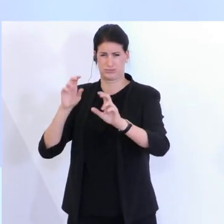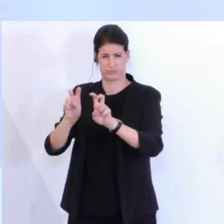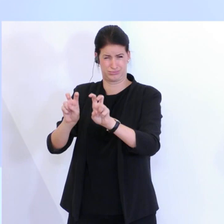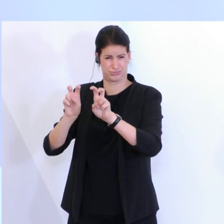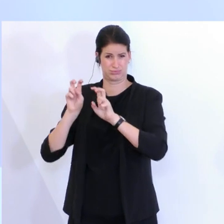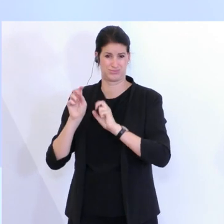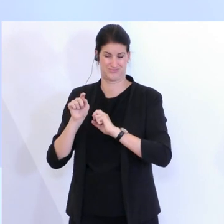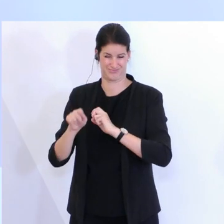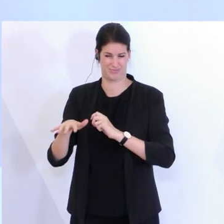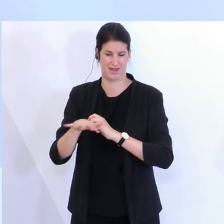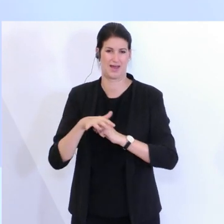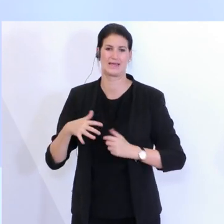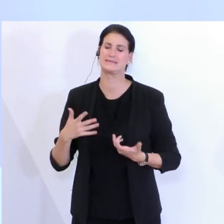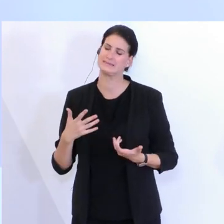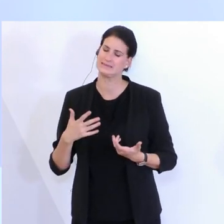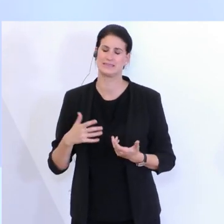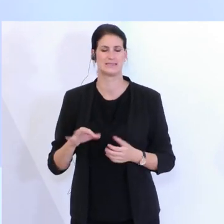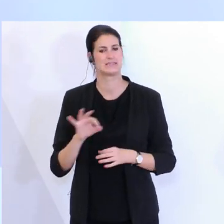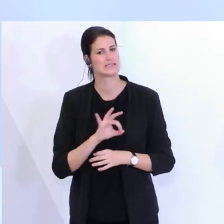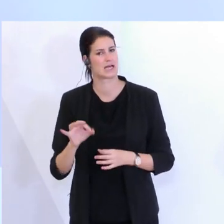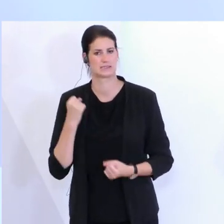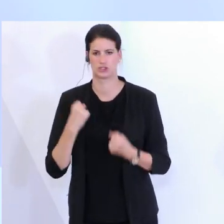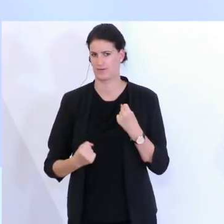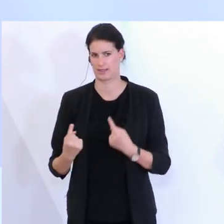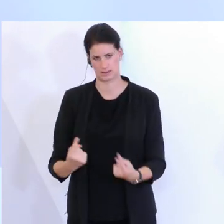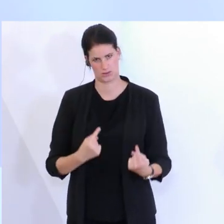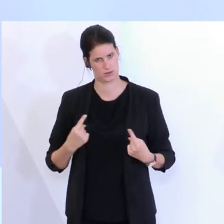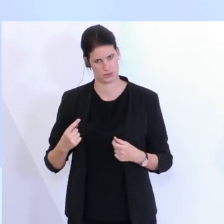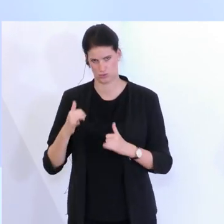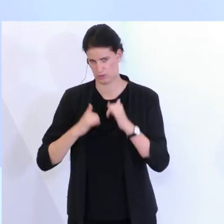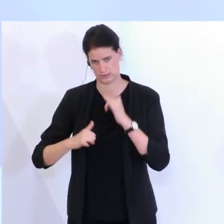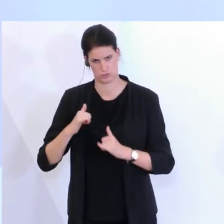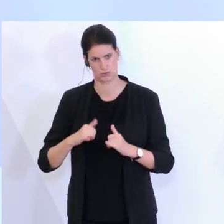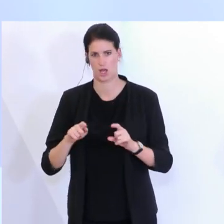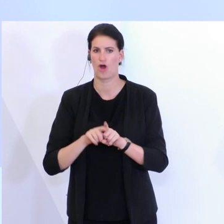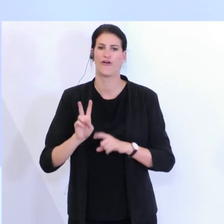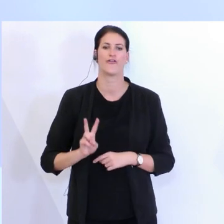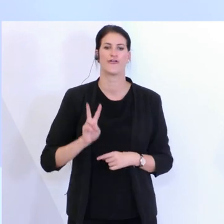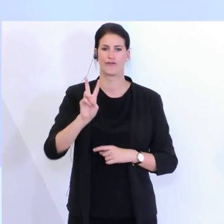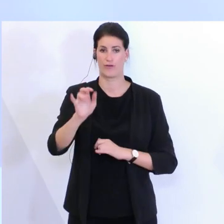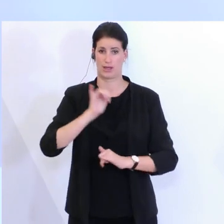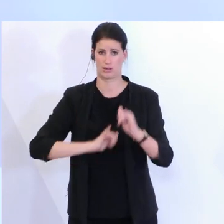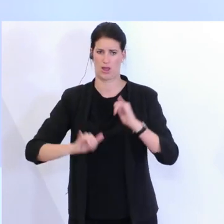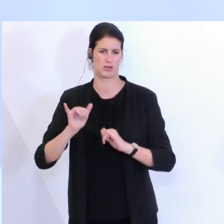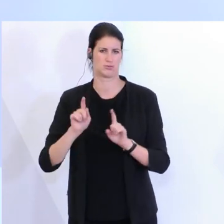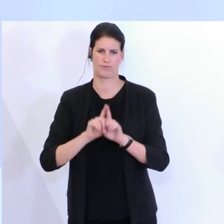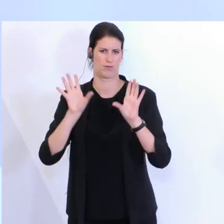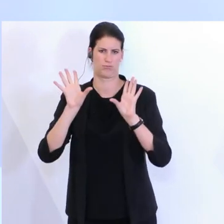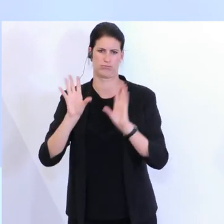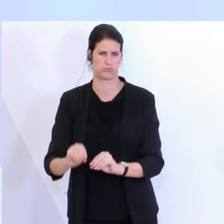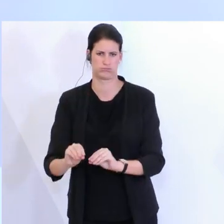ist die Situation nach wie vor eine sehr, sehr schwierige. Speziell Fernreisen sind vollkommen zum Erliegen gekommen.